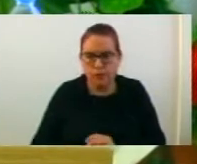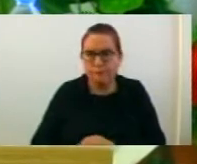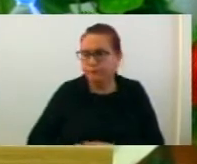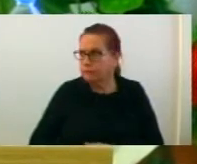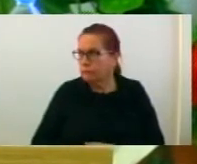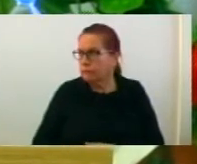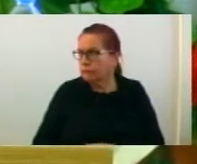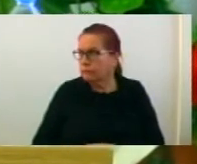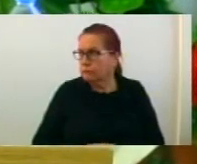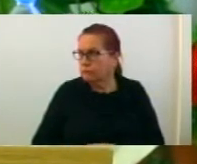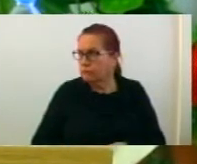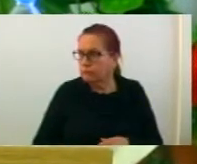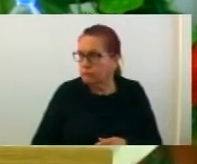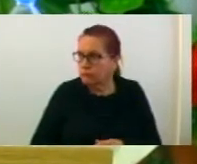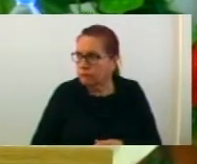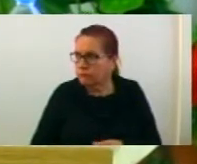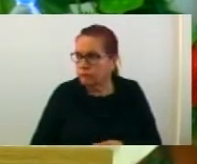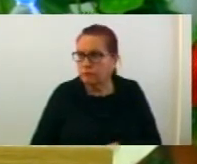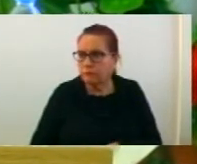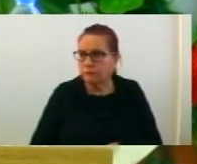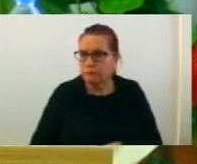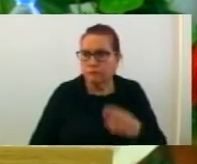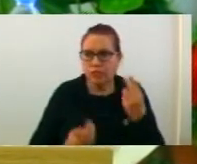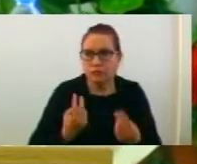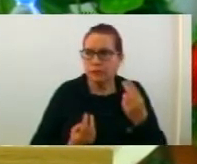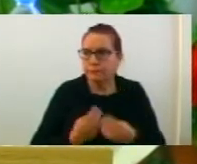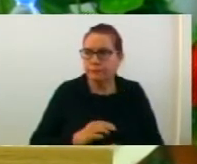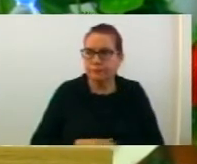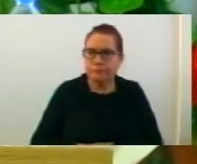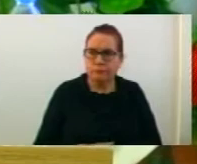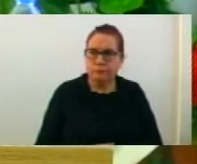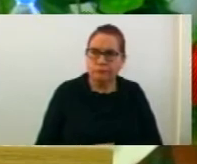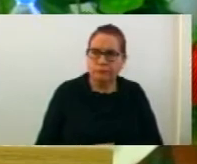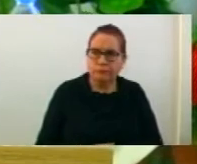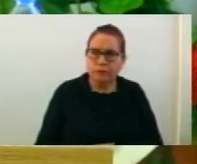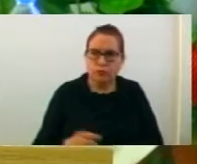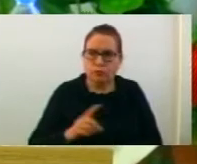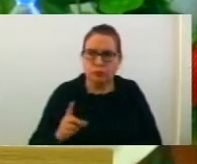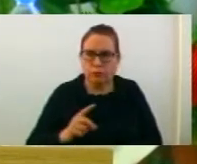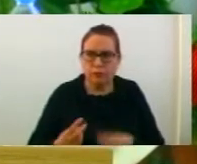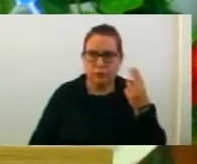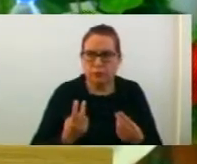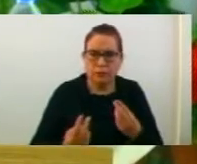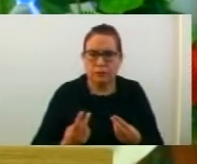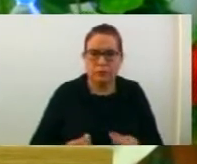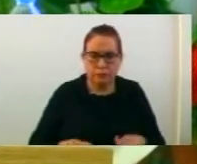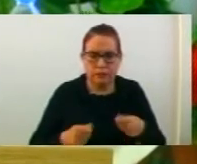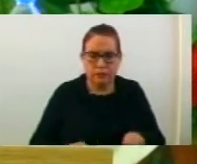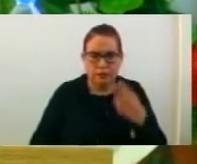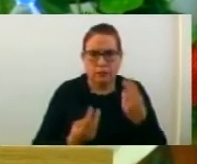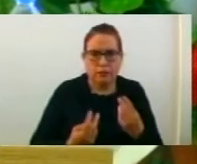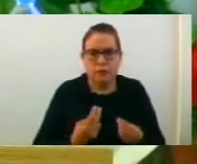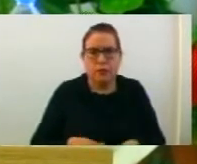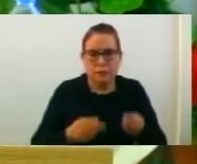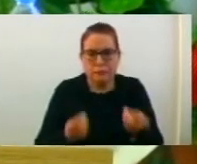поправим. Дали още некој друг ба разбор? Толково никој не ба разбор, го заключвам предръсът